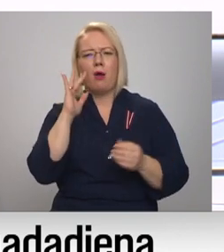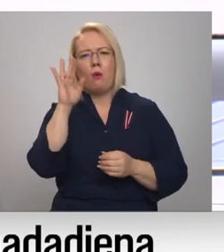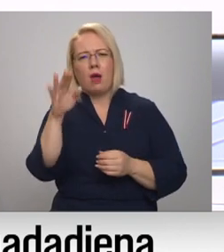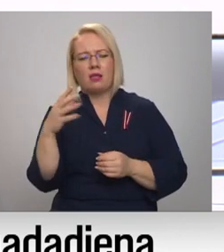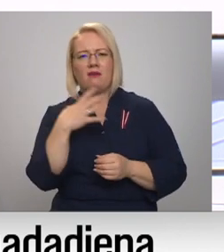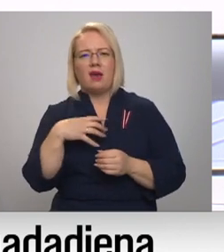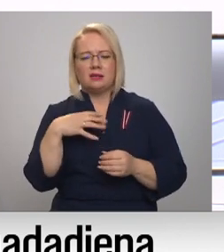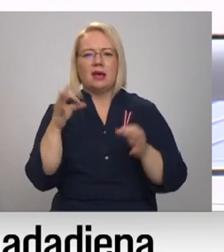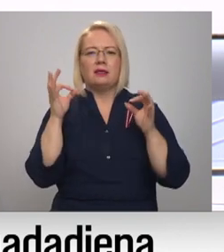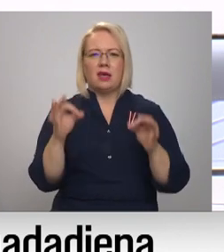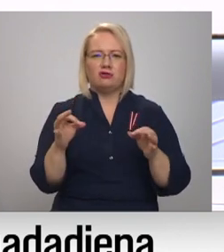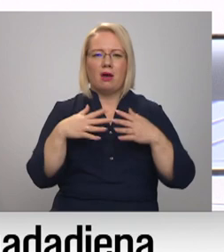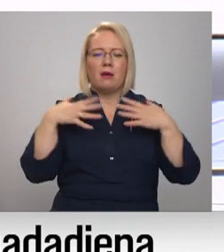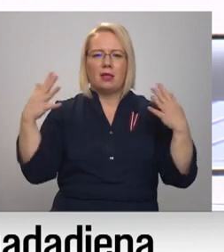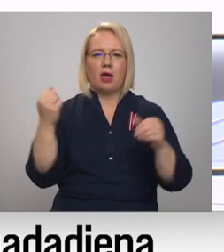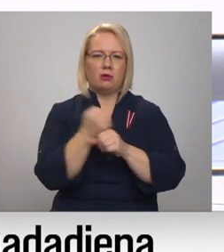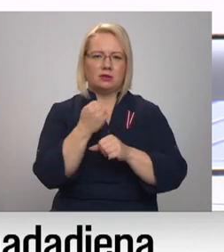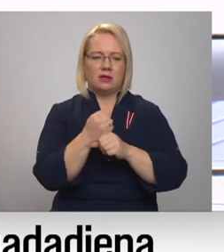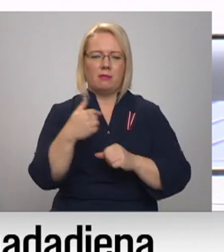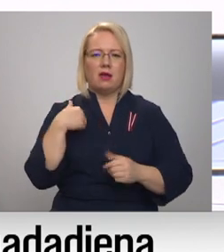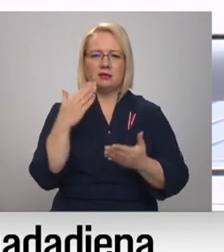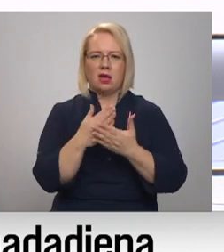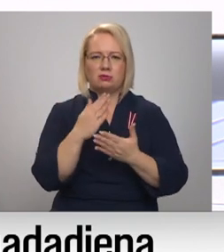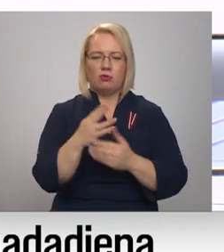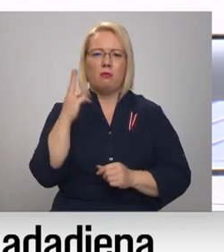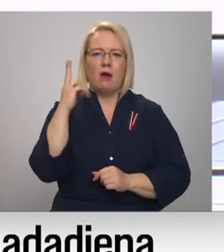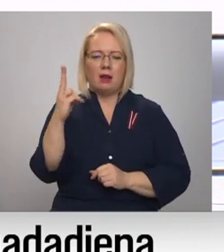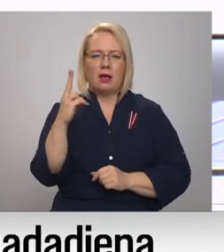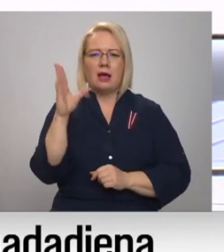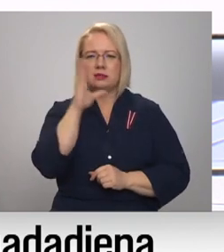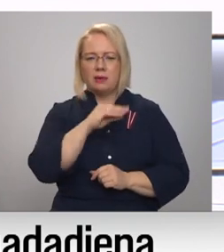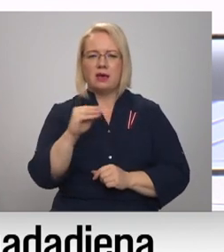vajadzēs kaut ko pat tiešām lielu izdarīt. Es esmu pārliecināts, ka mēs spēsim vienoties par vienu mērķu.